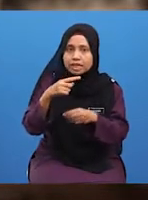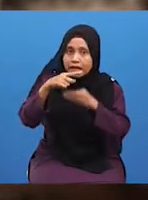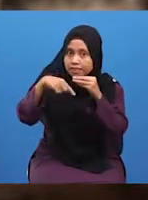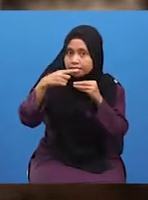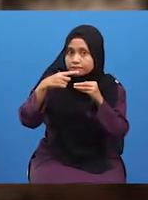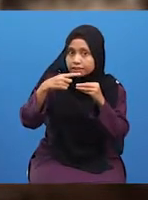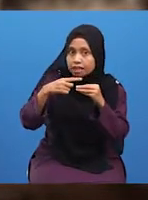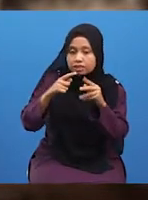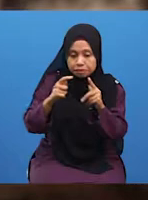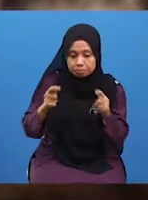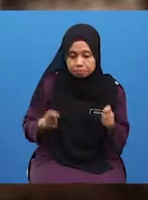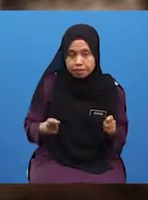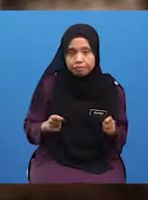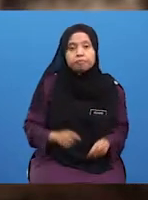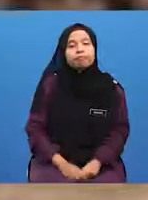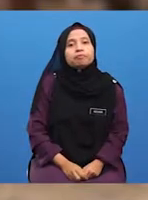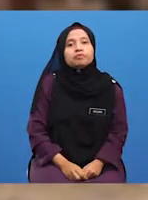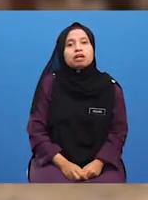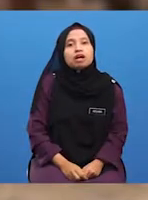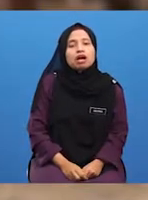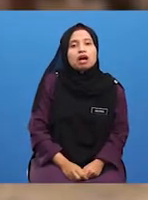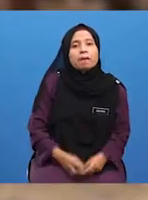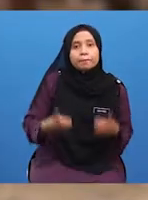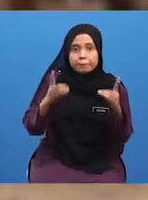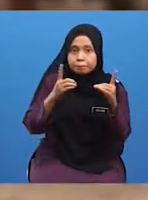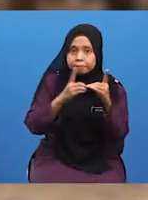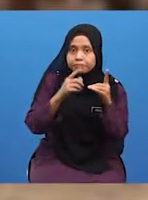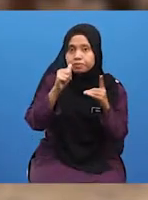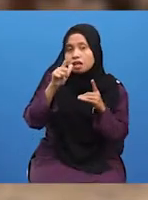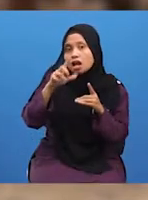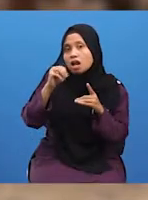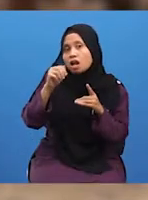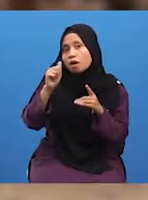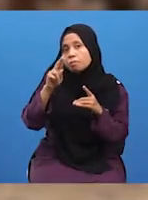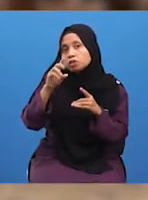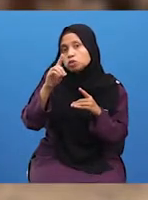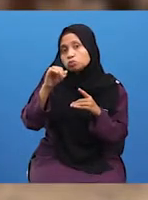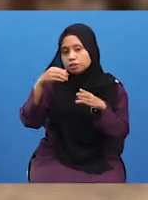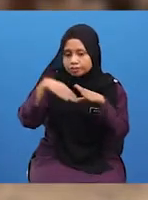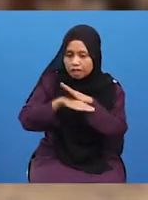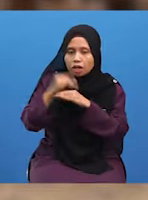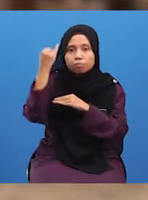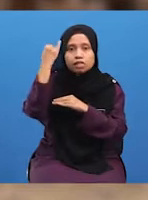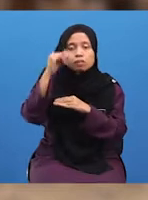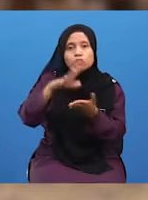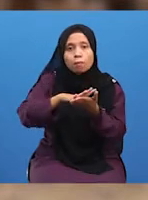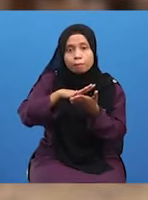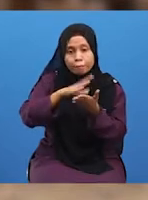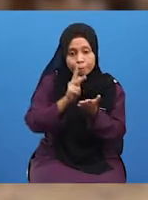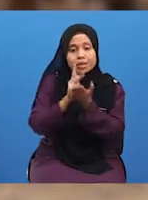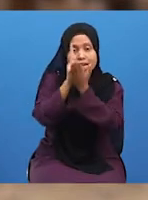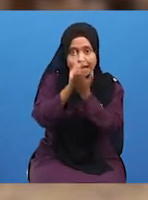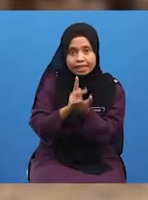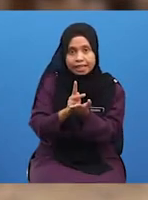tentang sesuatu tempat. Penemuan Al-Mas'udi dalam ilmu pelayaran ini telah